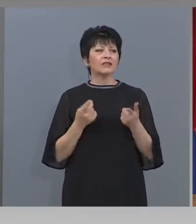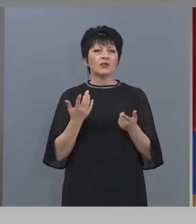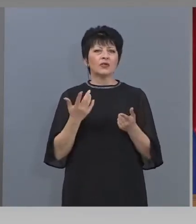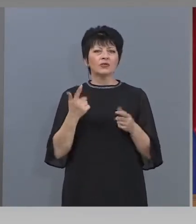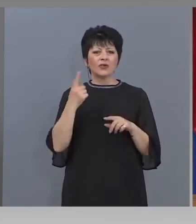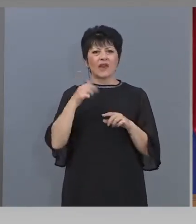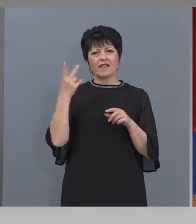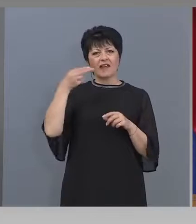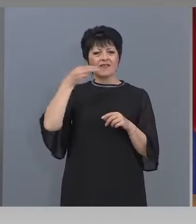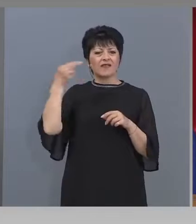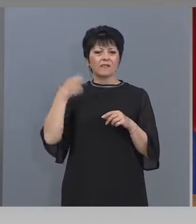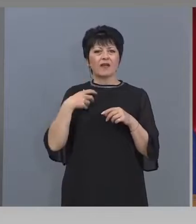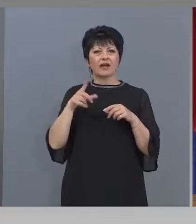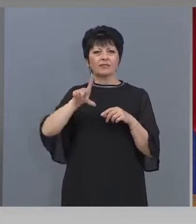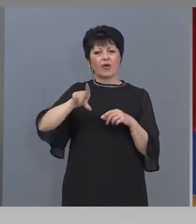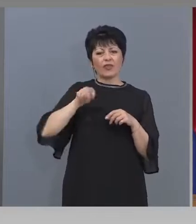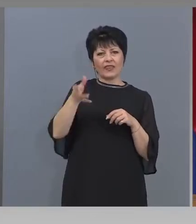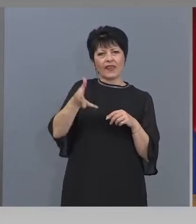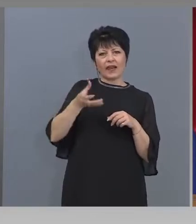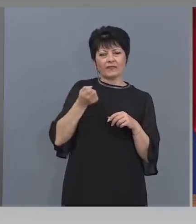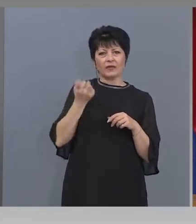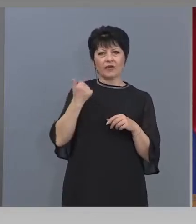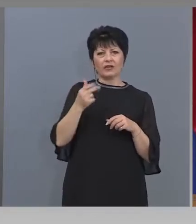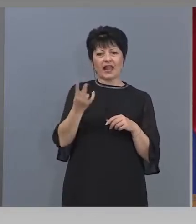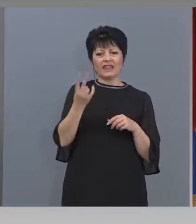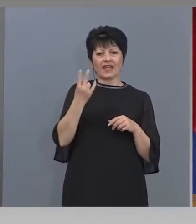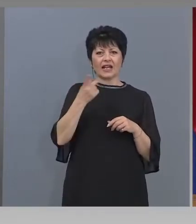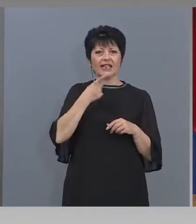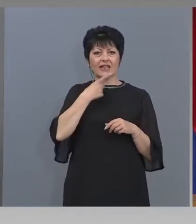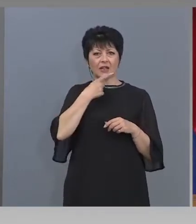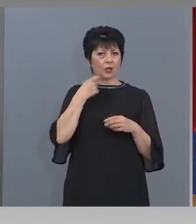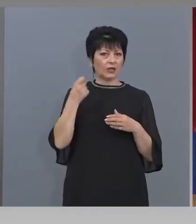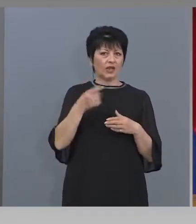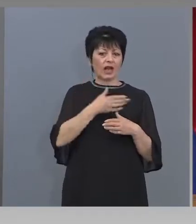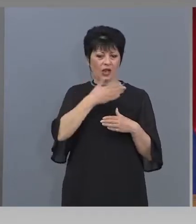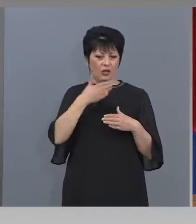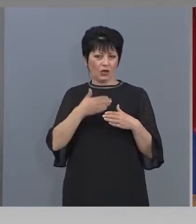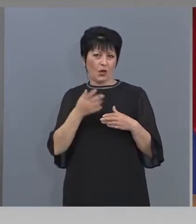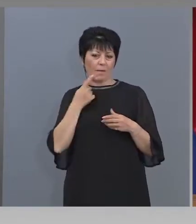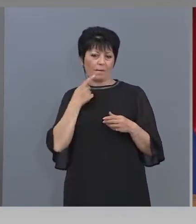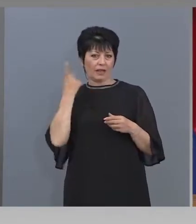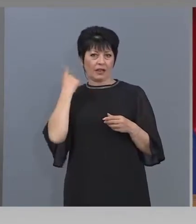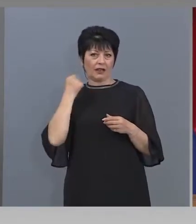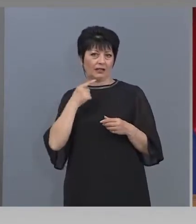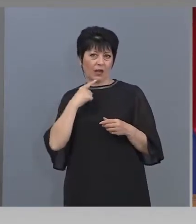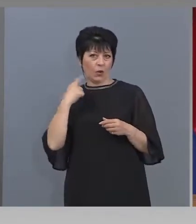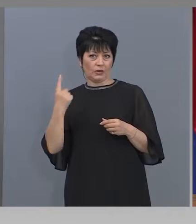дългогодишно от 2000-та година до миналата,